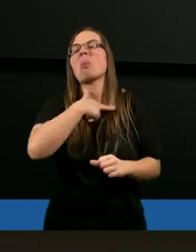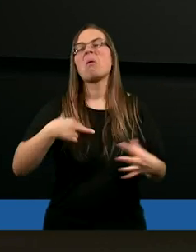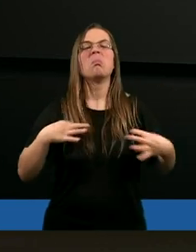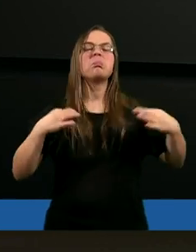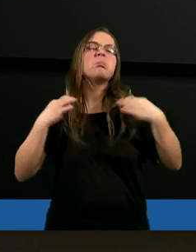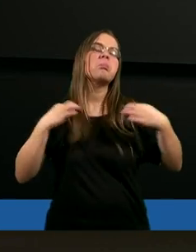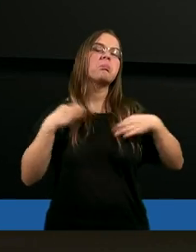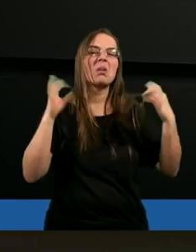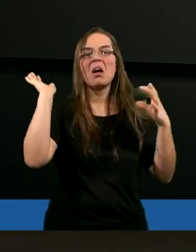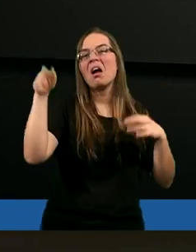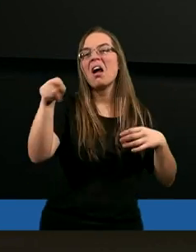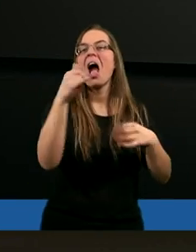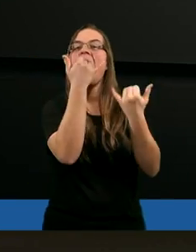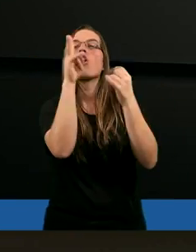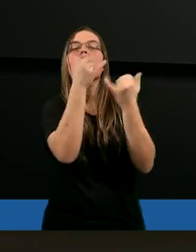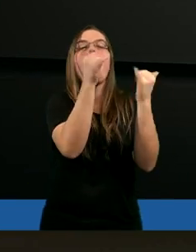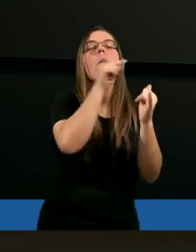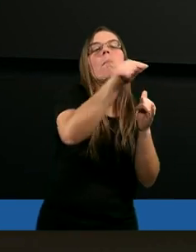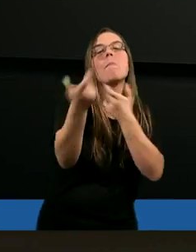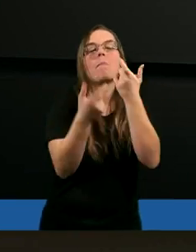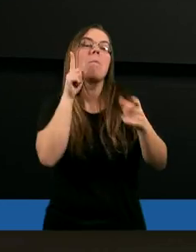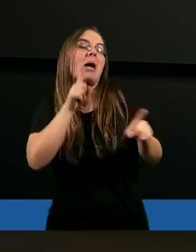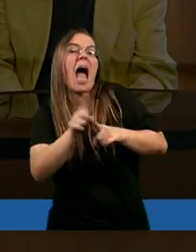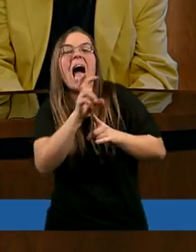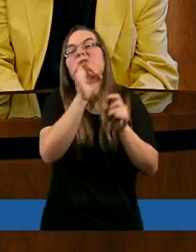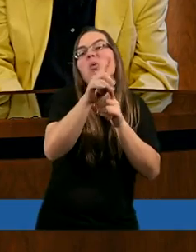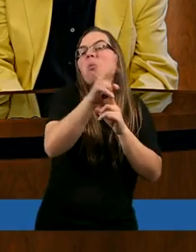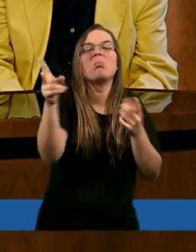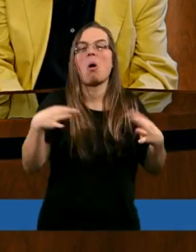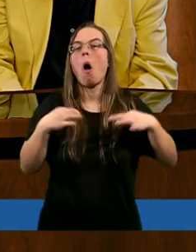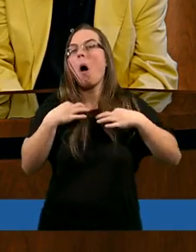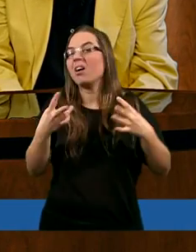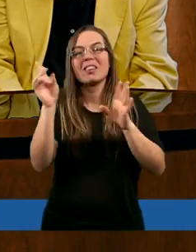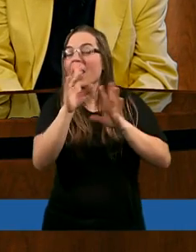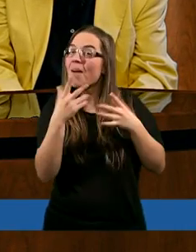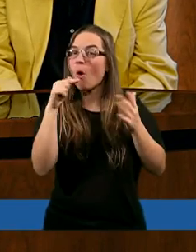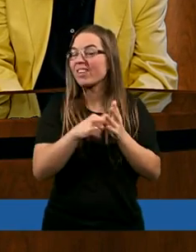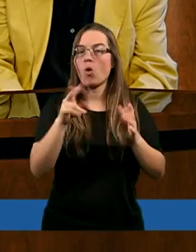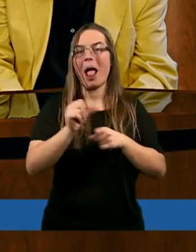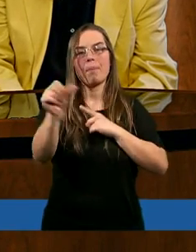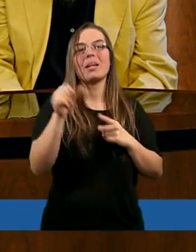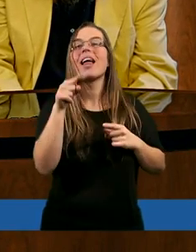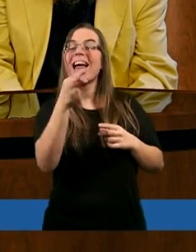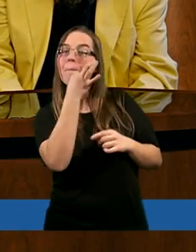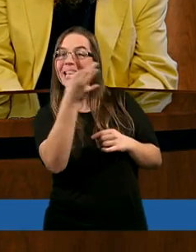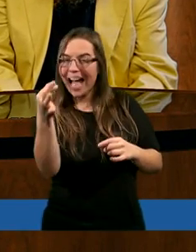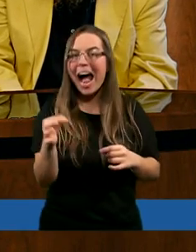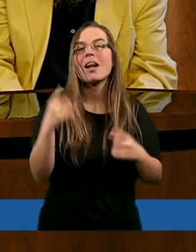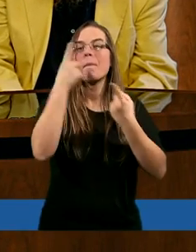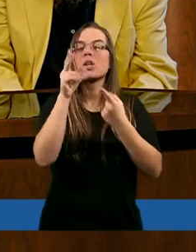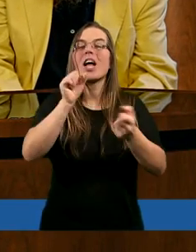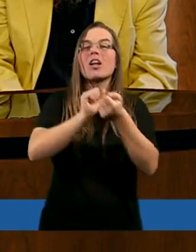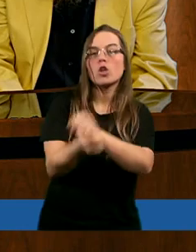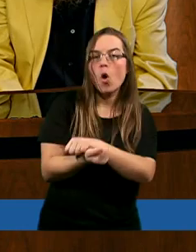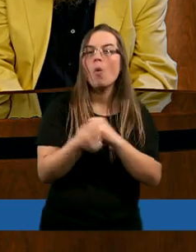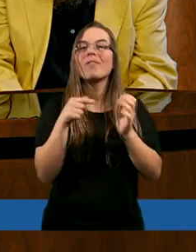obchodzi to, co robi brat? Znaczy, te pytania, myślę, że są nawet